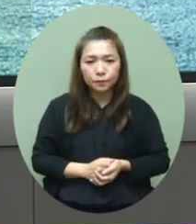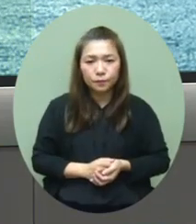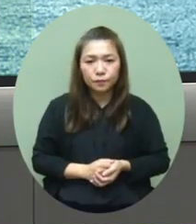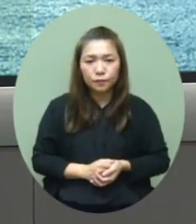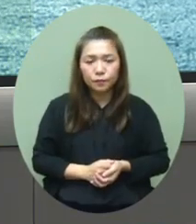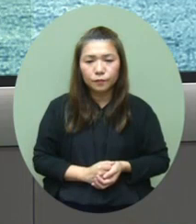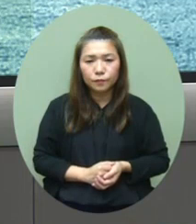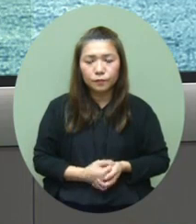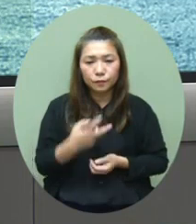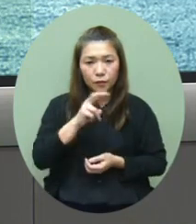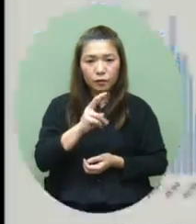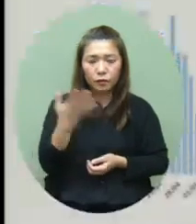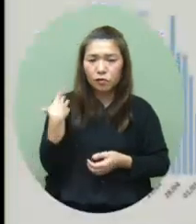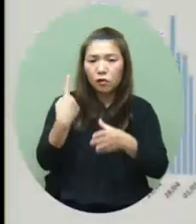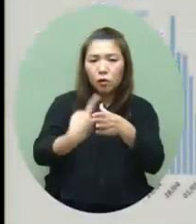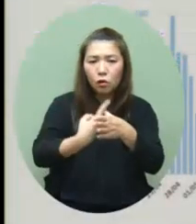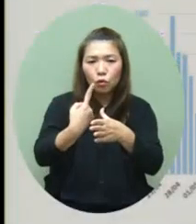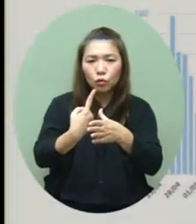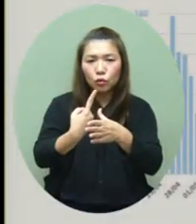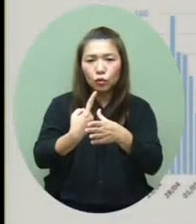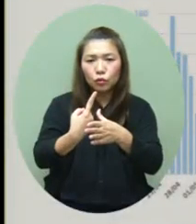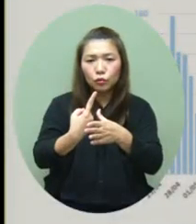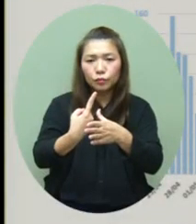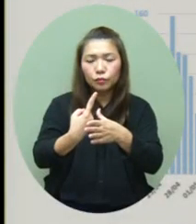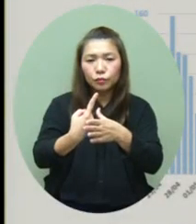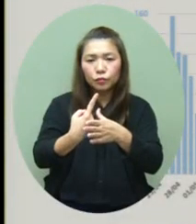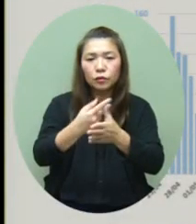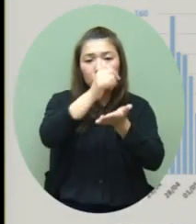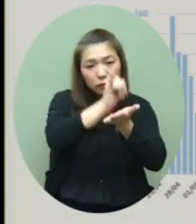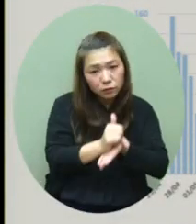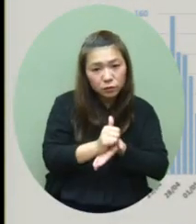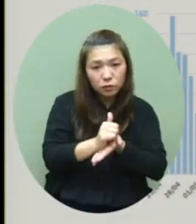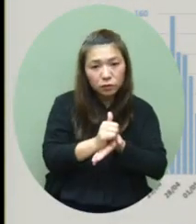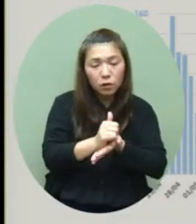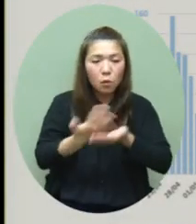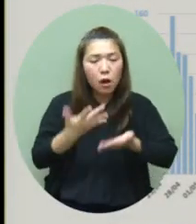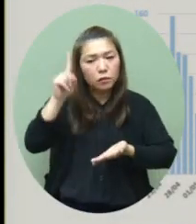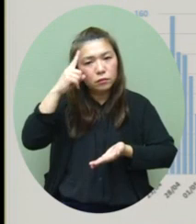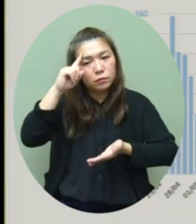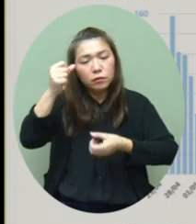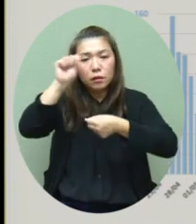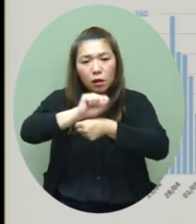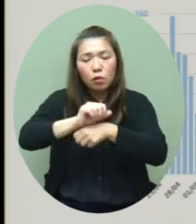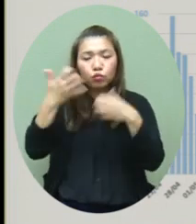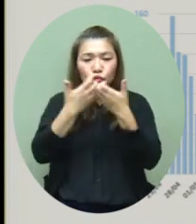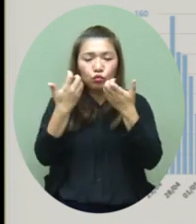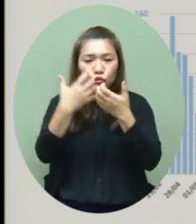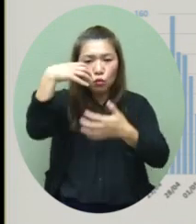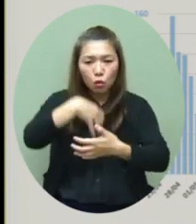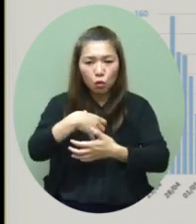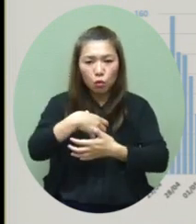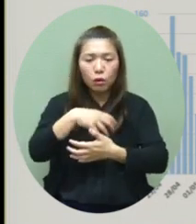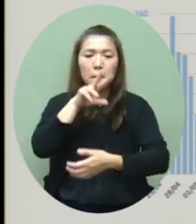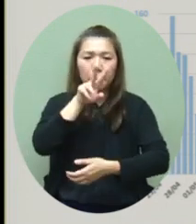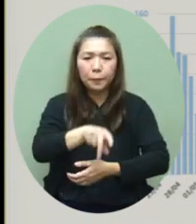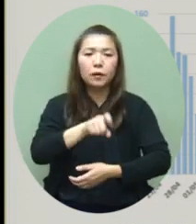其实我们在过去一个月无论在留医或每一日新增的确诊病人我们